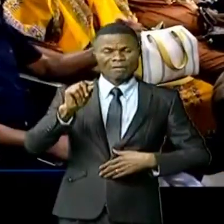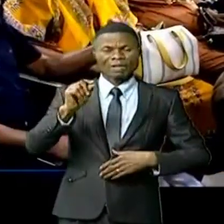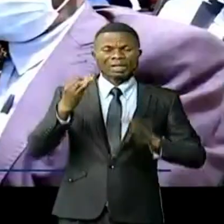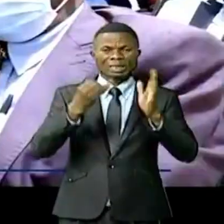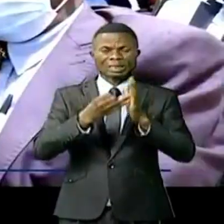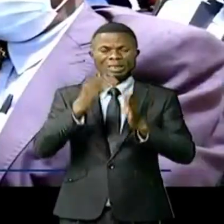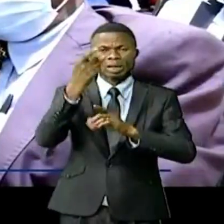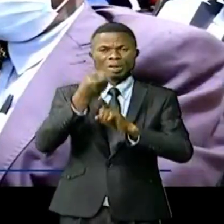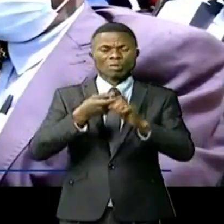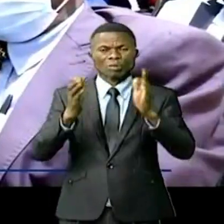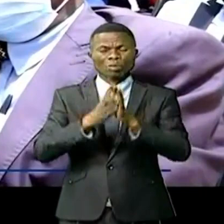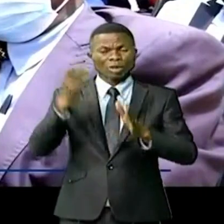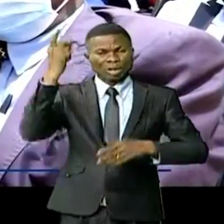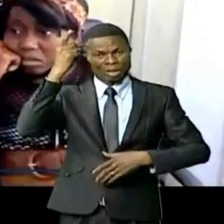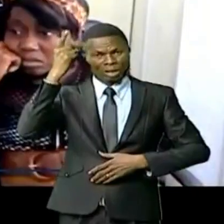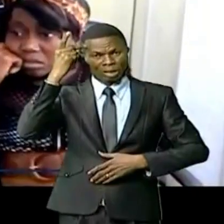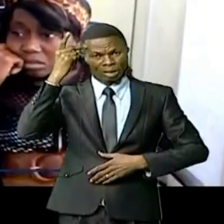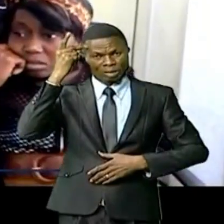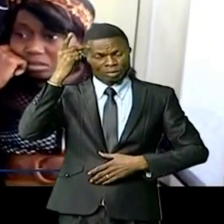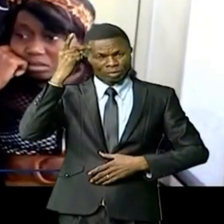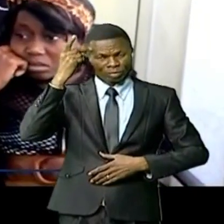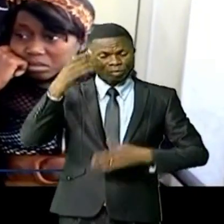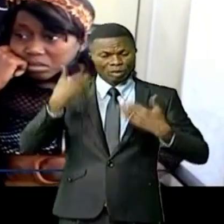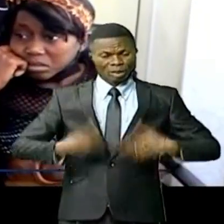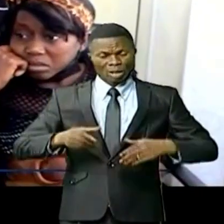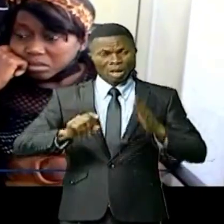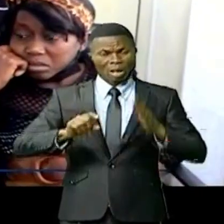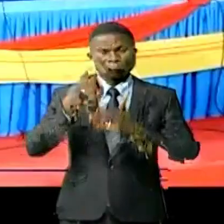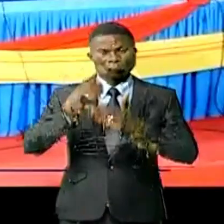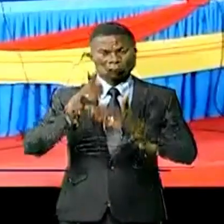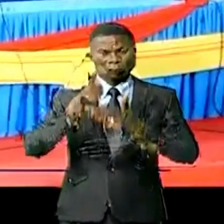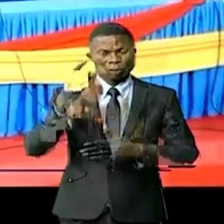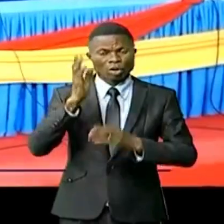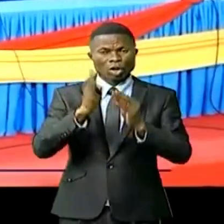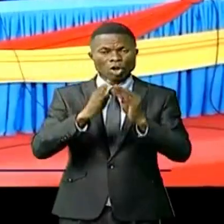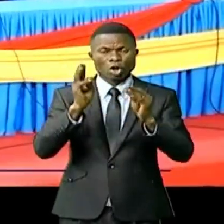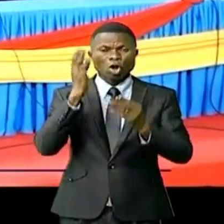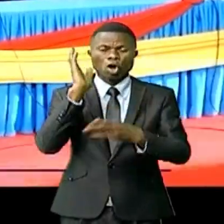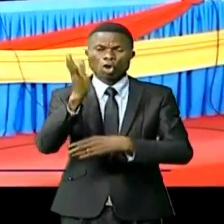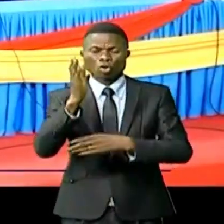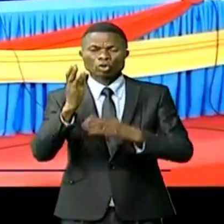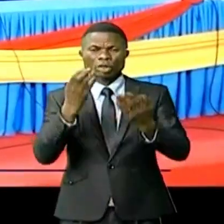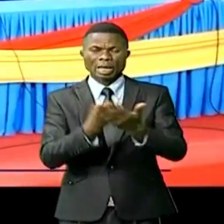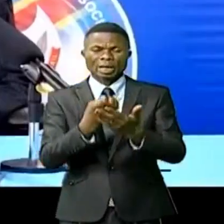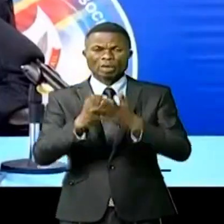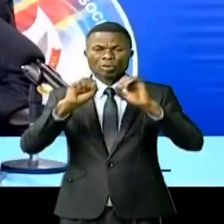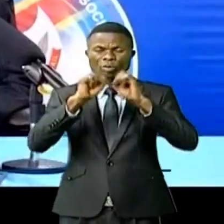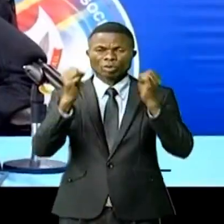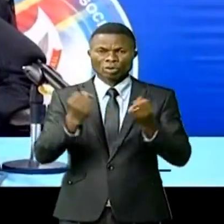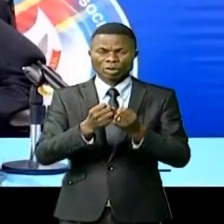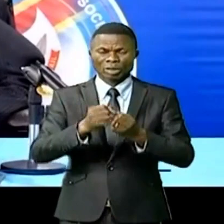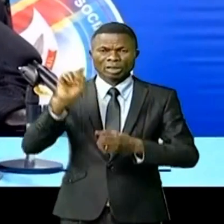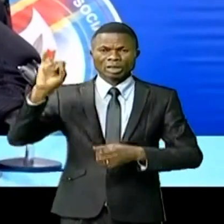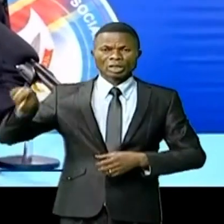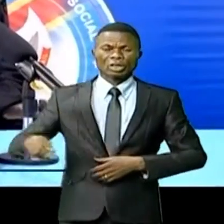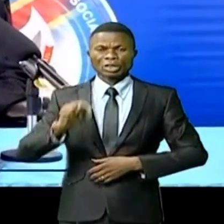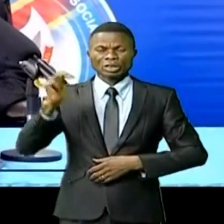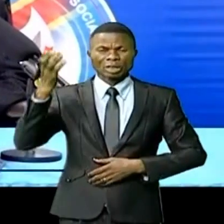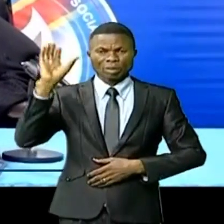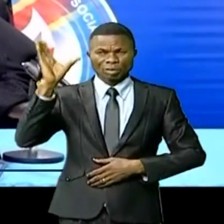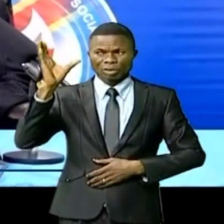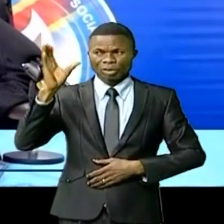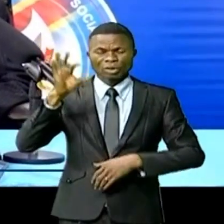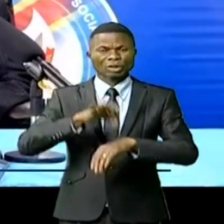chaque année. A Kinshasa, sa première célébration a eu lieu au Conseil économique et social, présidé par Jean-Pierre Kiwakana. Une